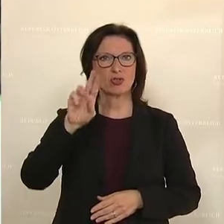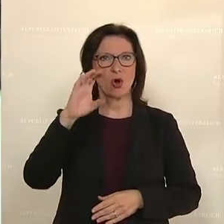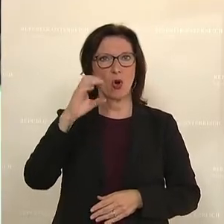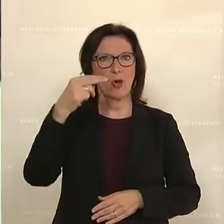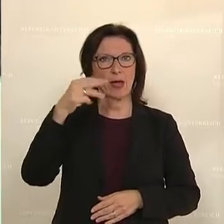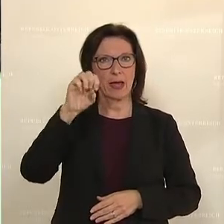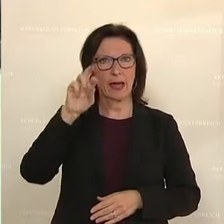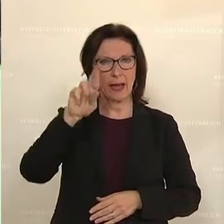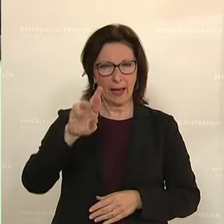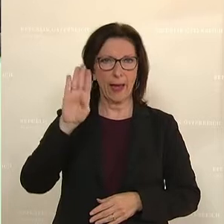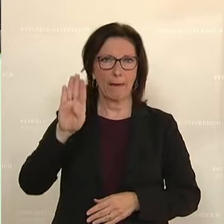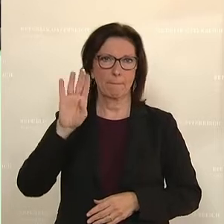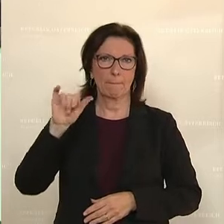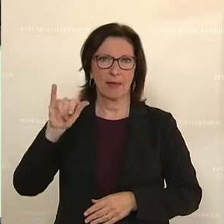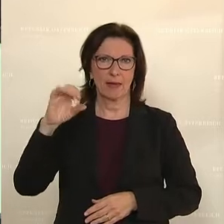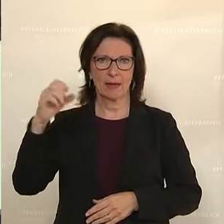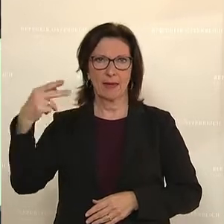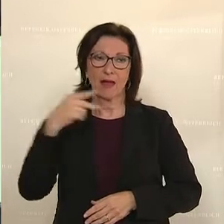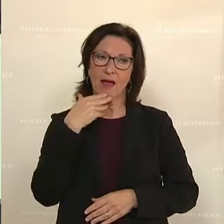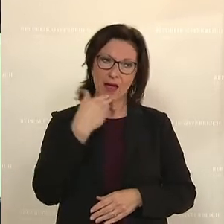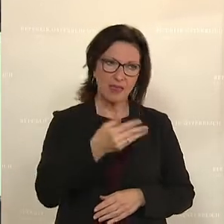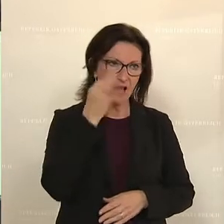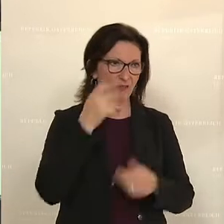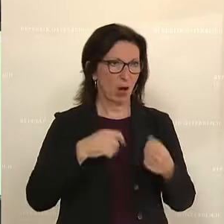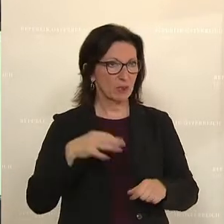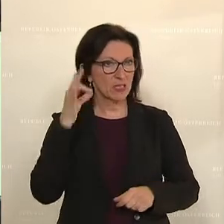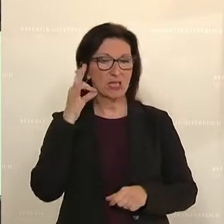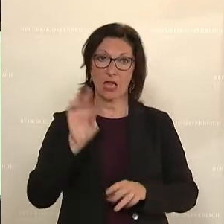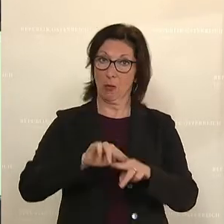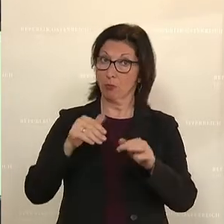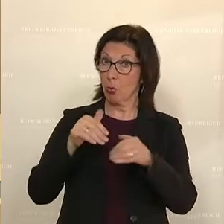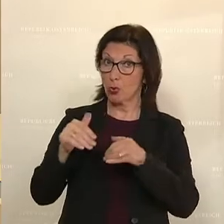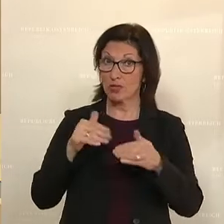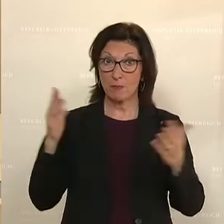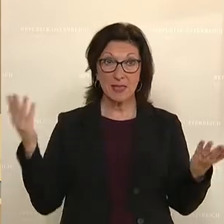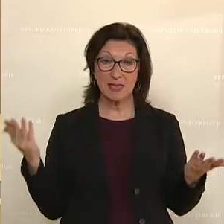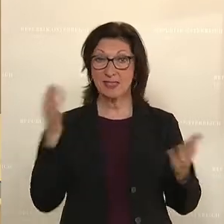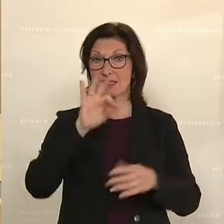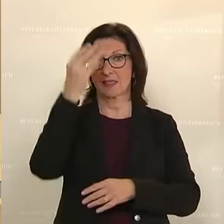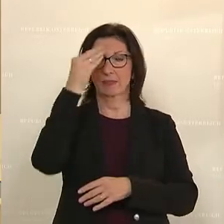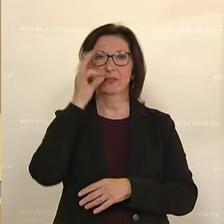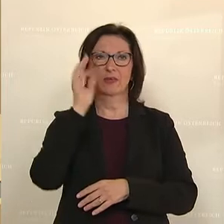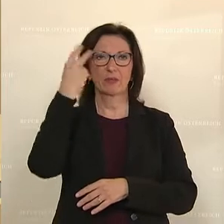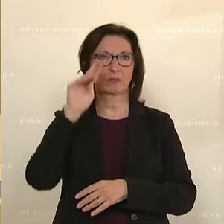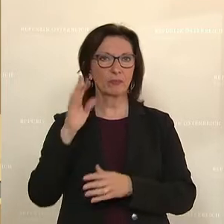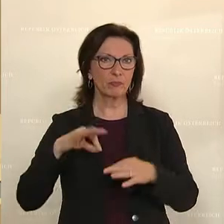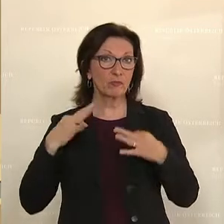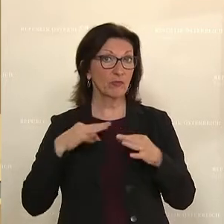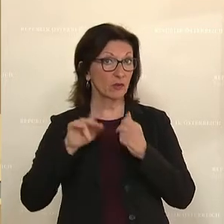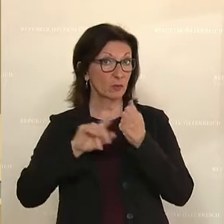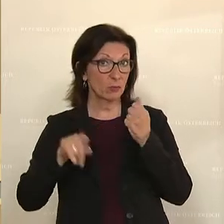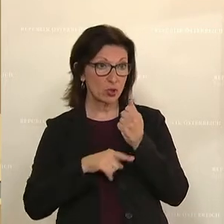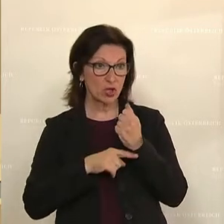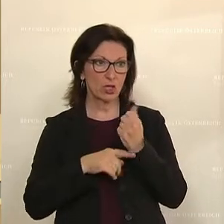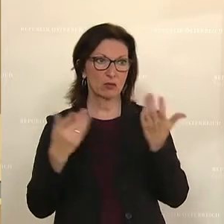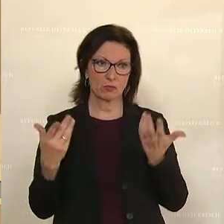Danke Frau Präsidentin, meine Herren Bundesminister, sehr geehrte Damen und Herren. Das Gesundheitsbudget sichert